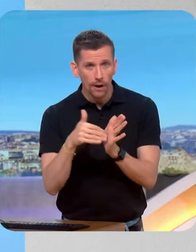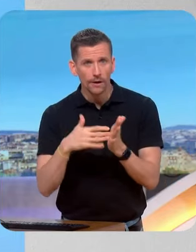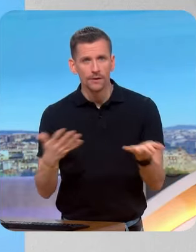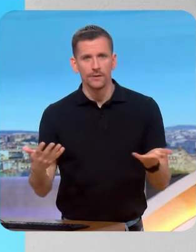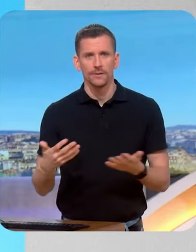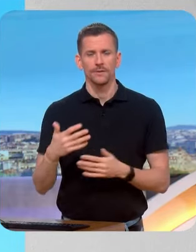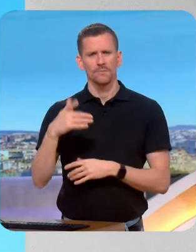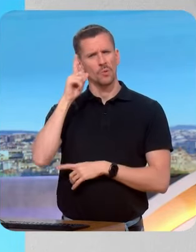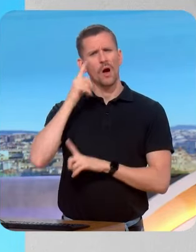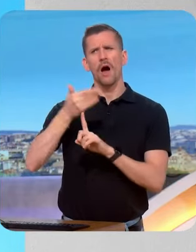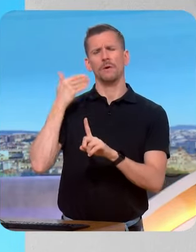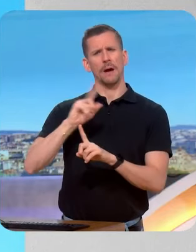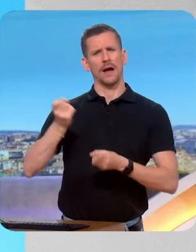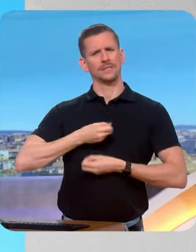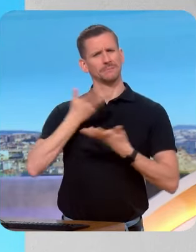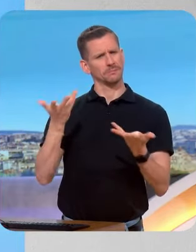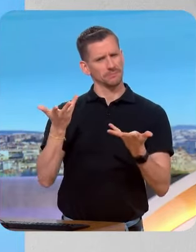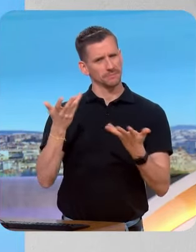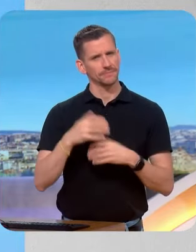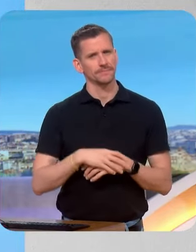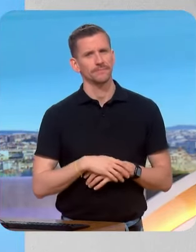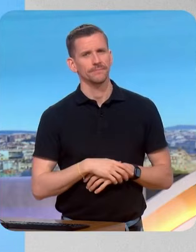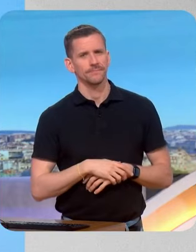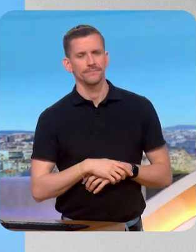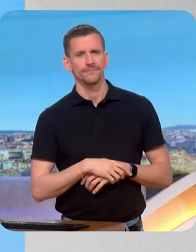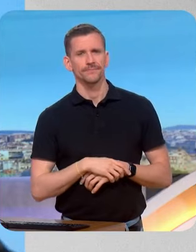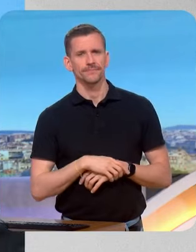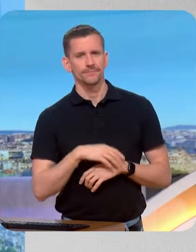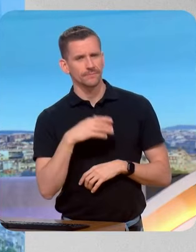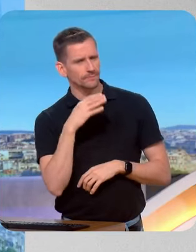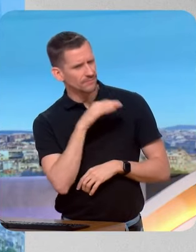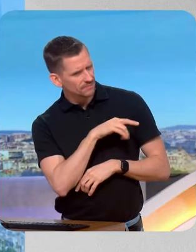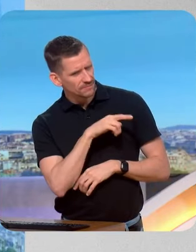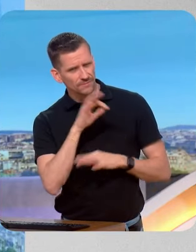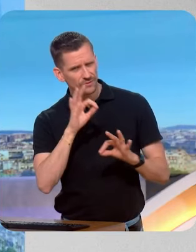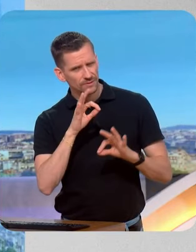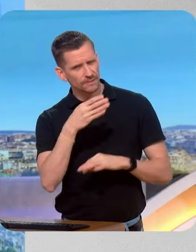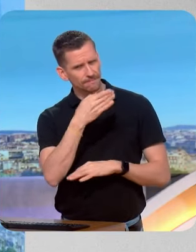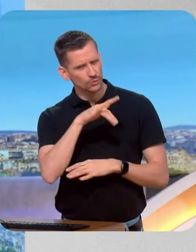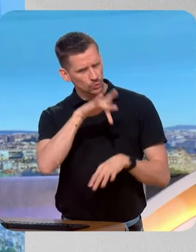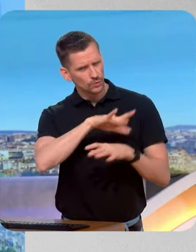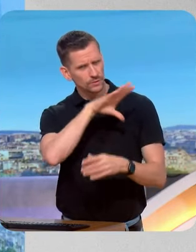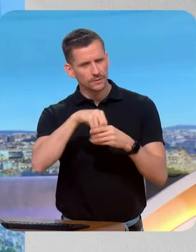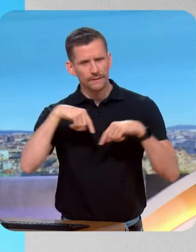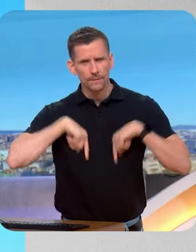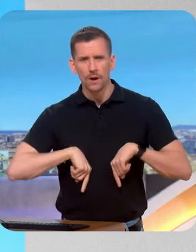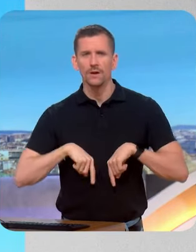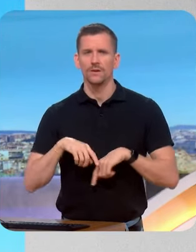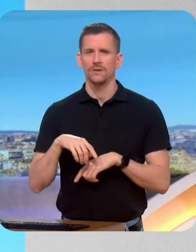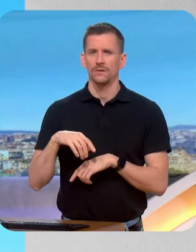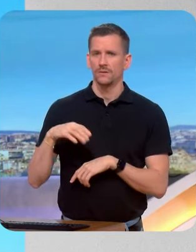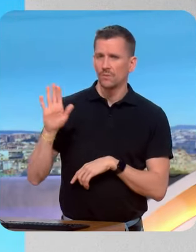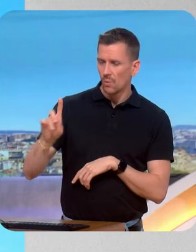le Modem participe à ces gouvernements depuis sept ans ? Moi, j'ai plutôt l'impression inverse. Ça fait très longtemps